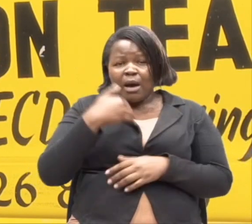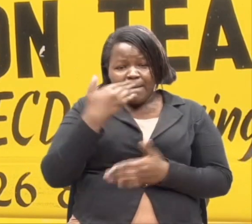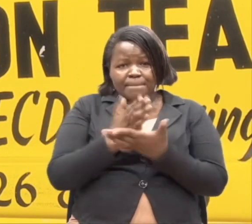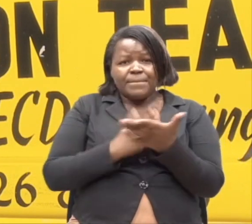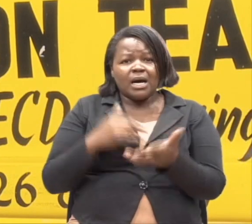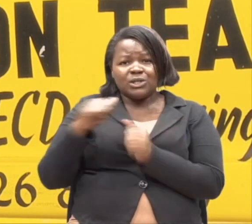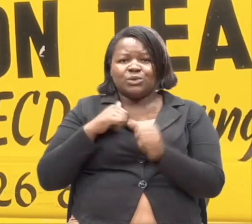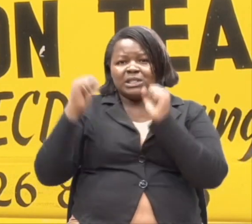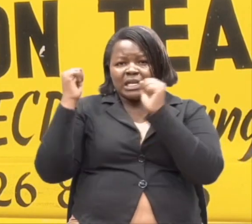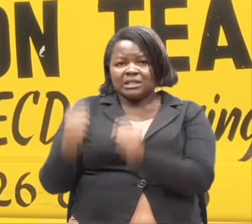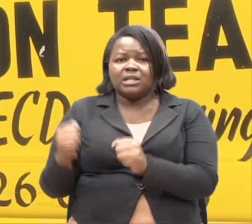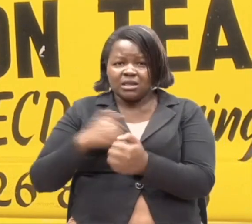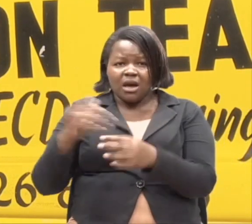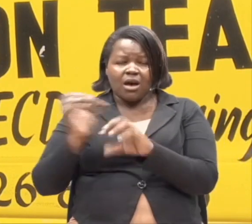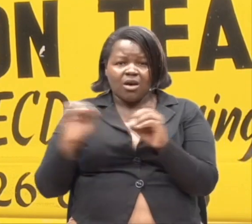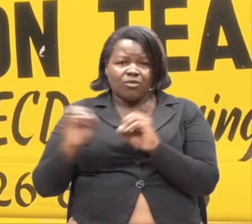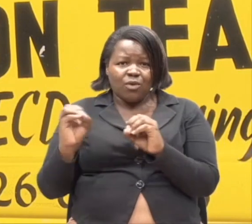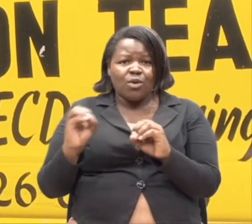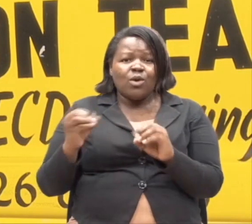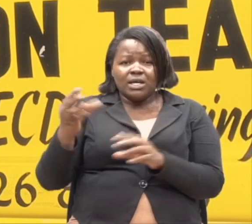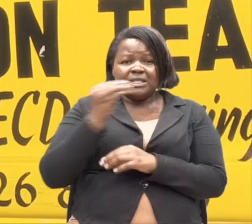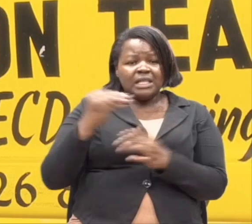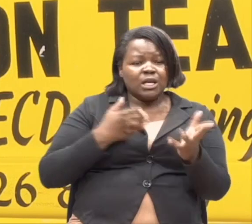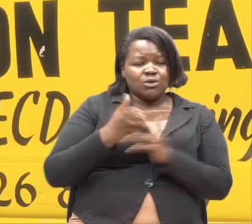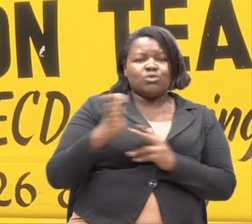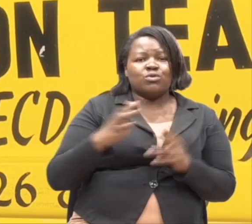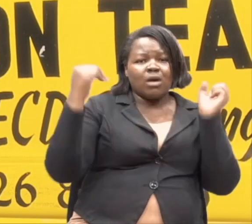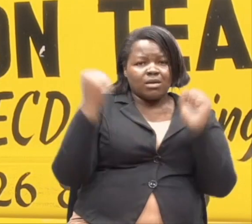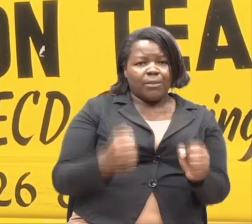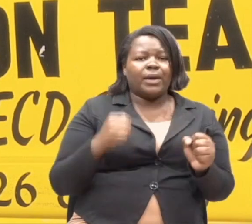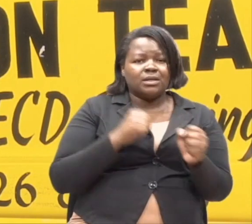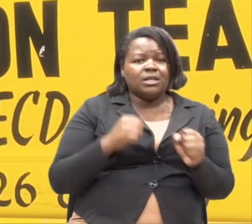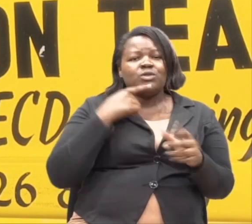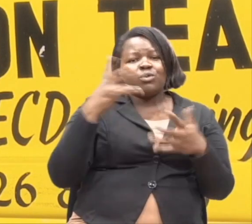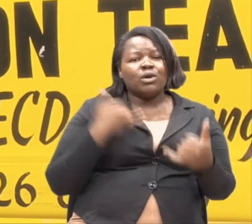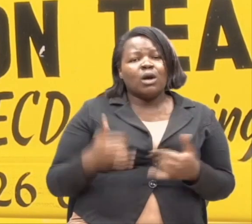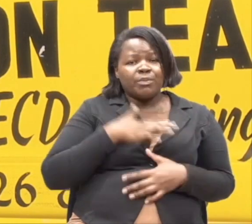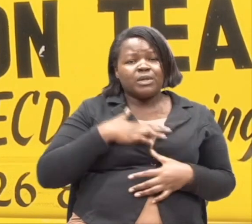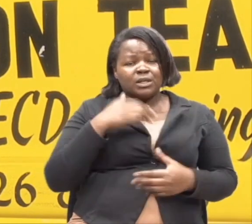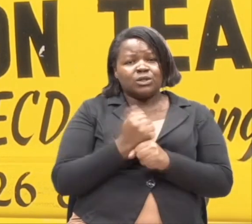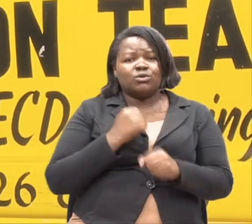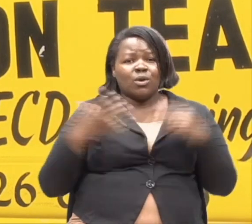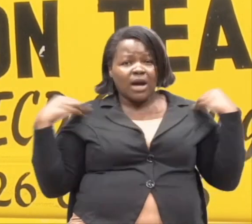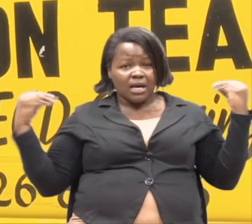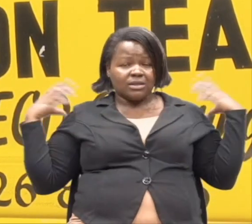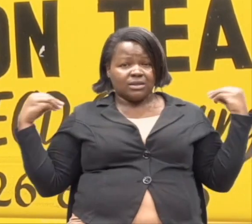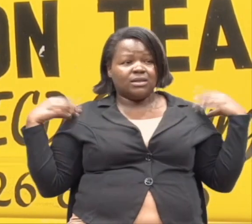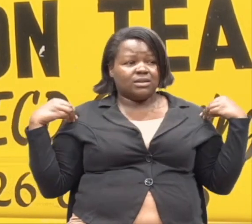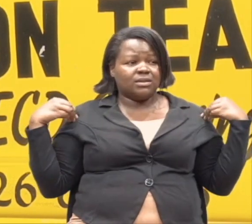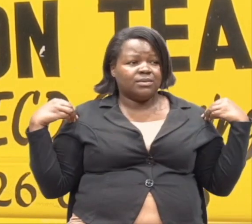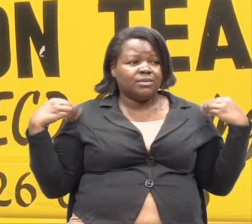nguvu inakuli wako na hiri pandi inanguvu. Kwa hivyo fanya mazoezi. Hiri kesho usitembe, uchuchumaye kama wale mungina munda wako